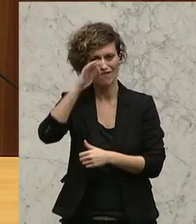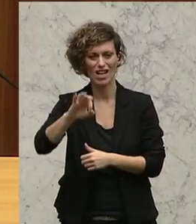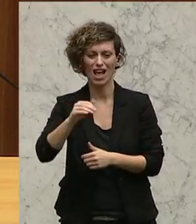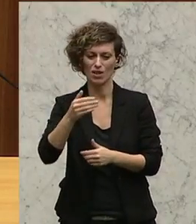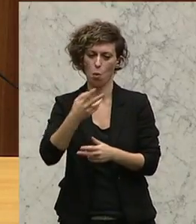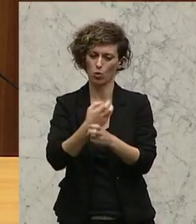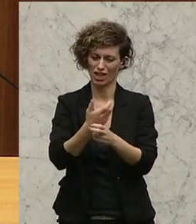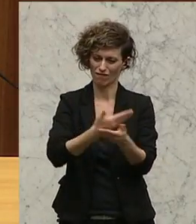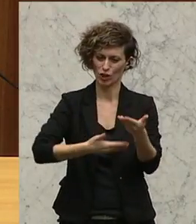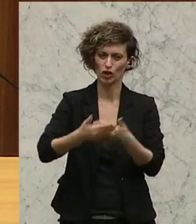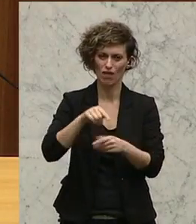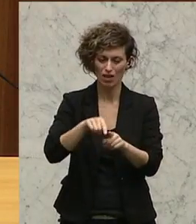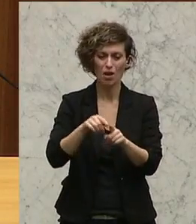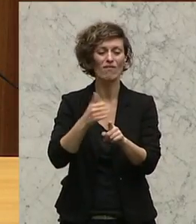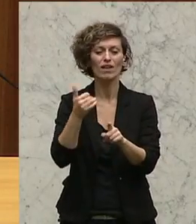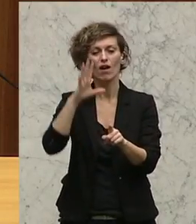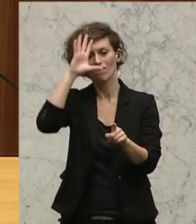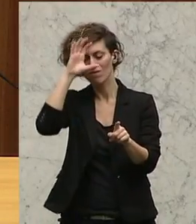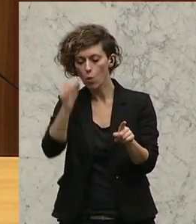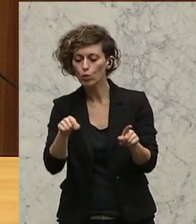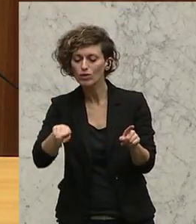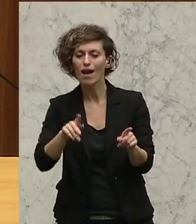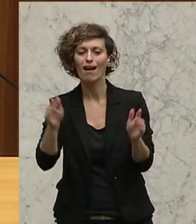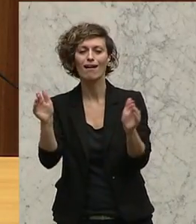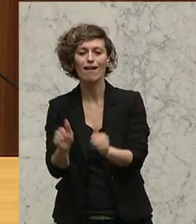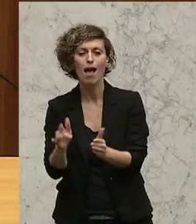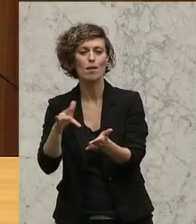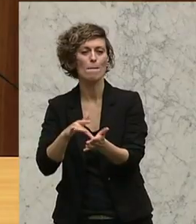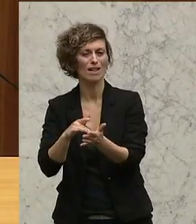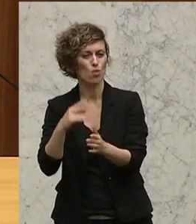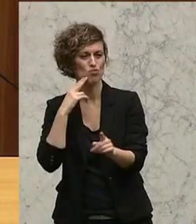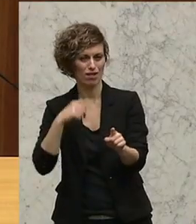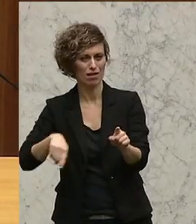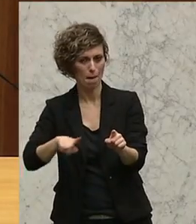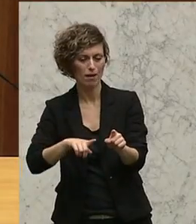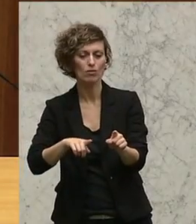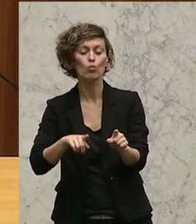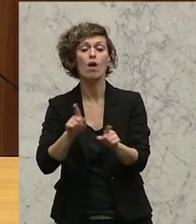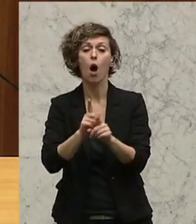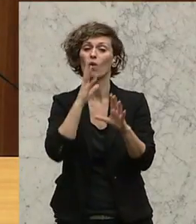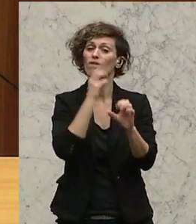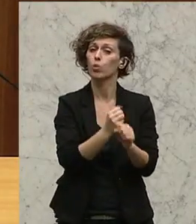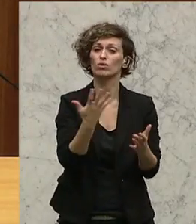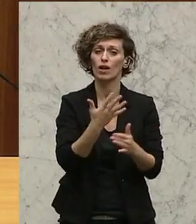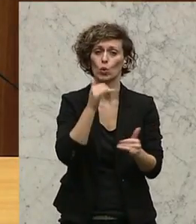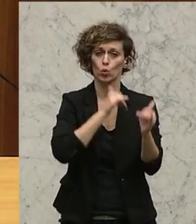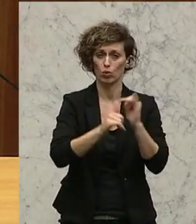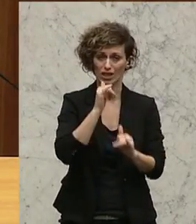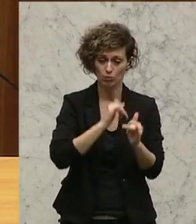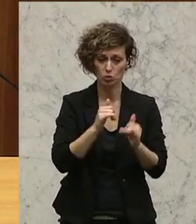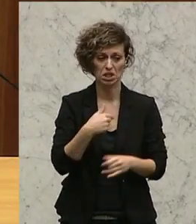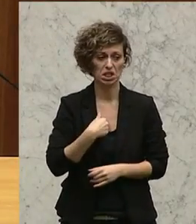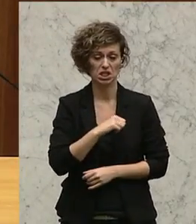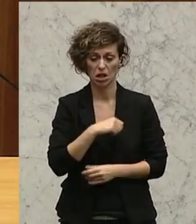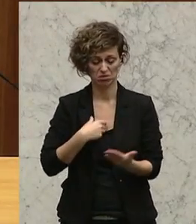Wirtschaft mit Fokus auf KMU, es spricht Klein- und Mittelbetriebe und Tourismusunternehmen, dann kann ich